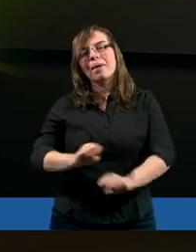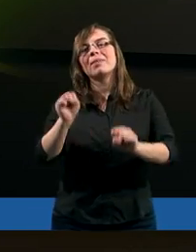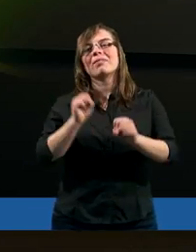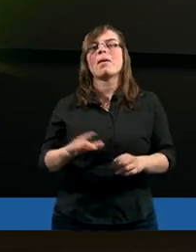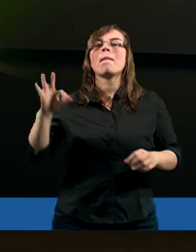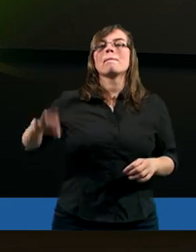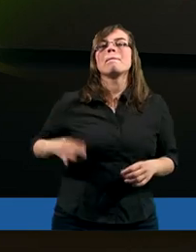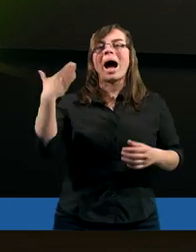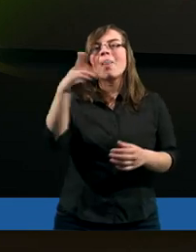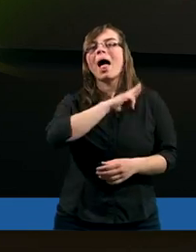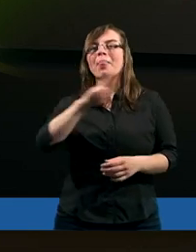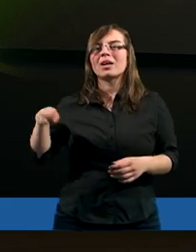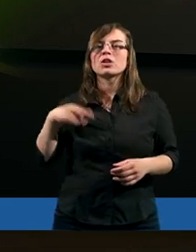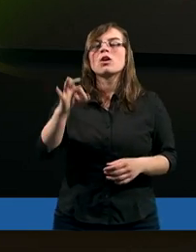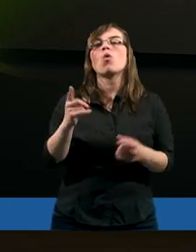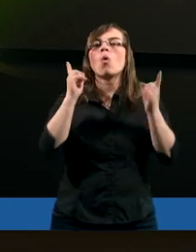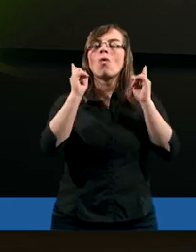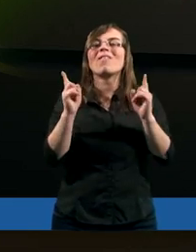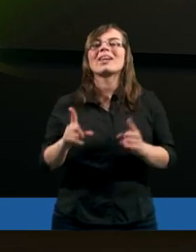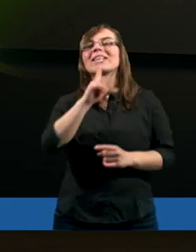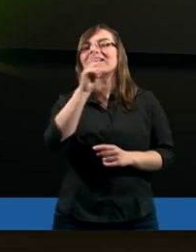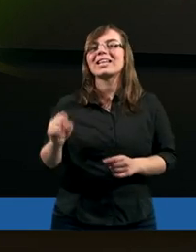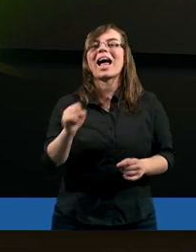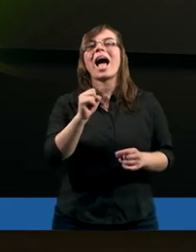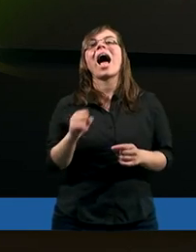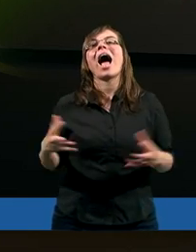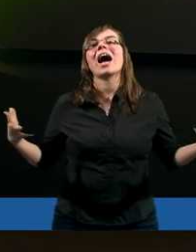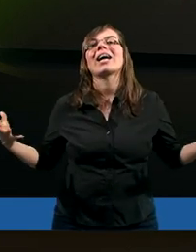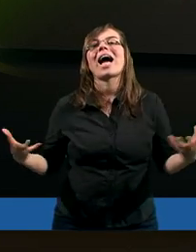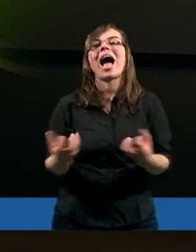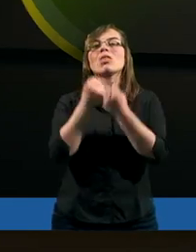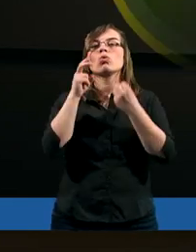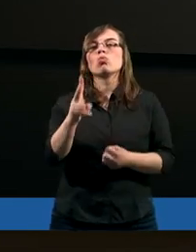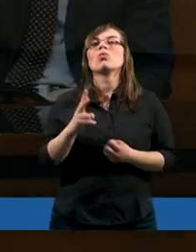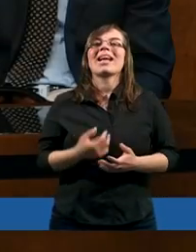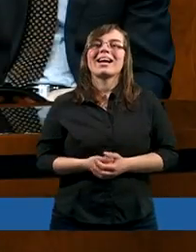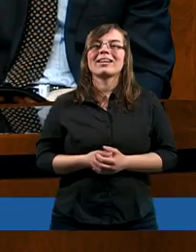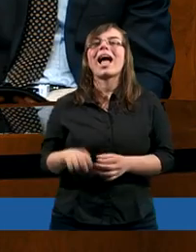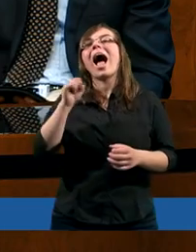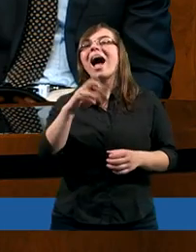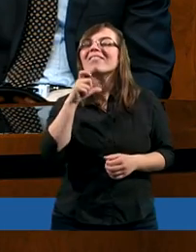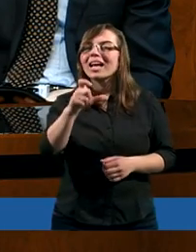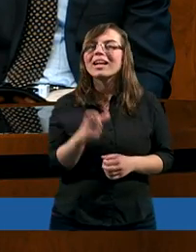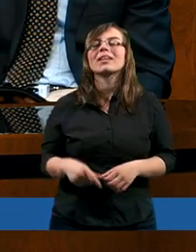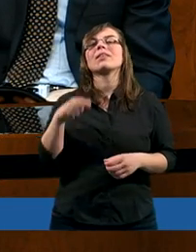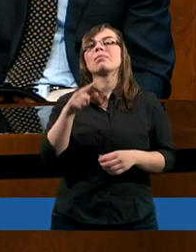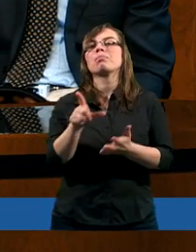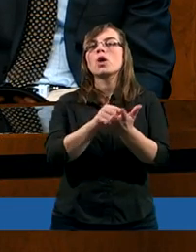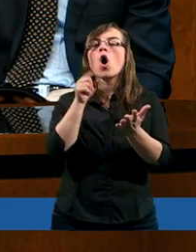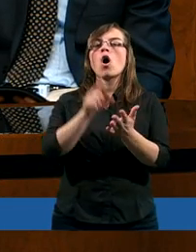Cierpliwość Pana naszego uważajcie za ratunek. A więc